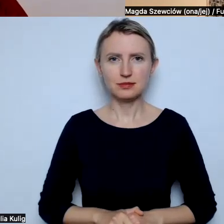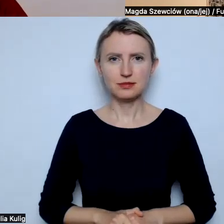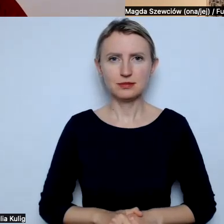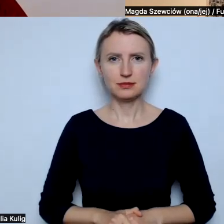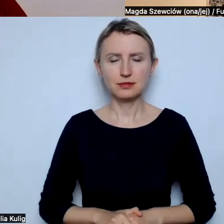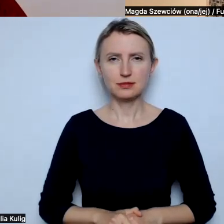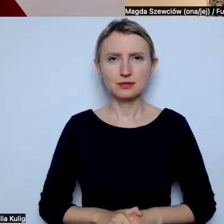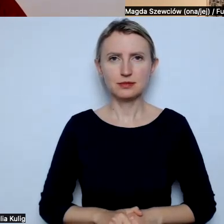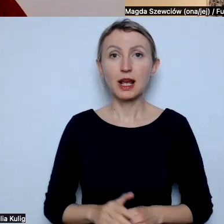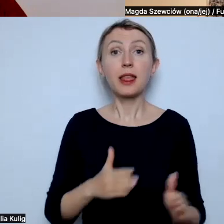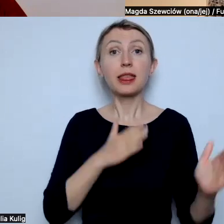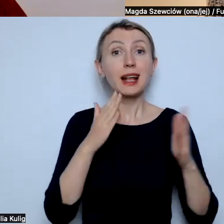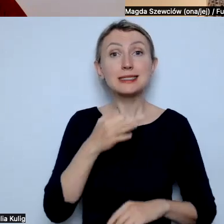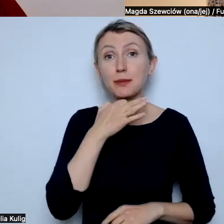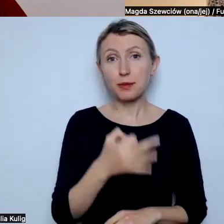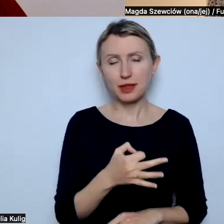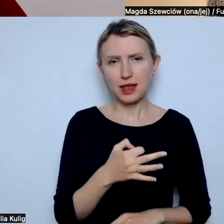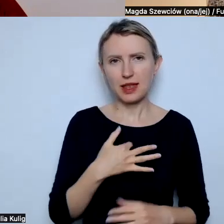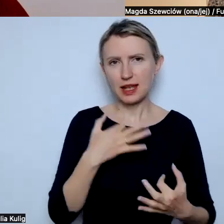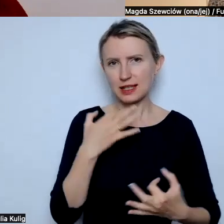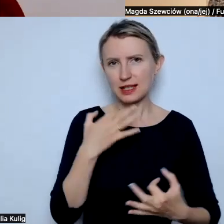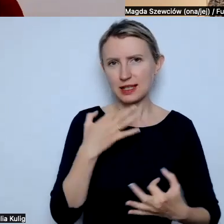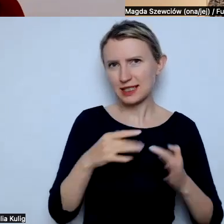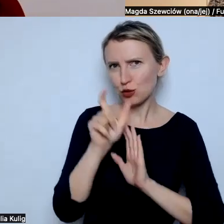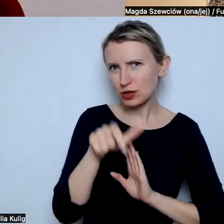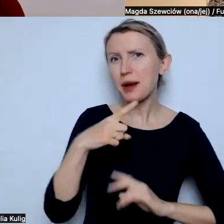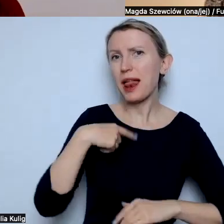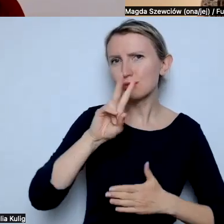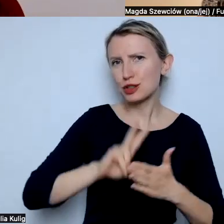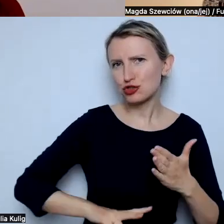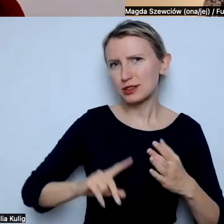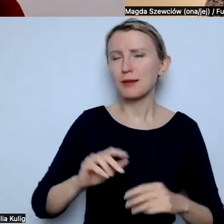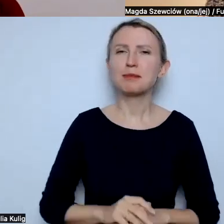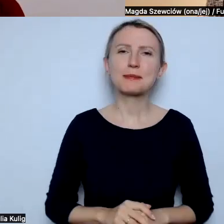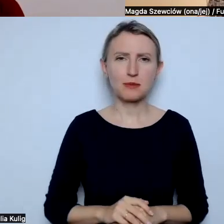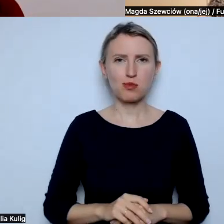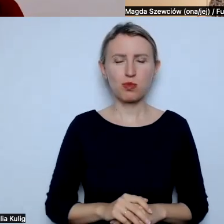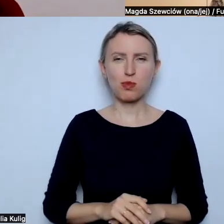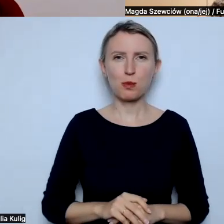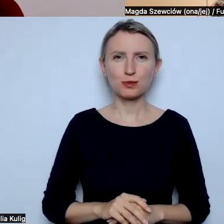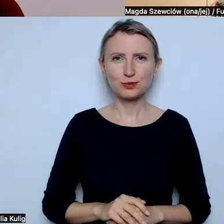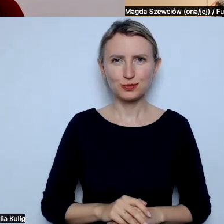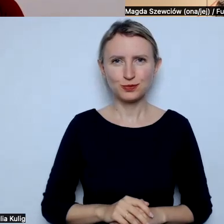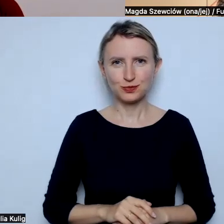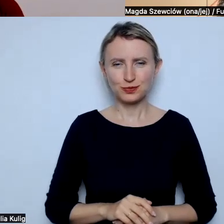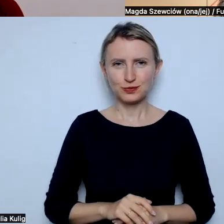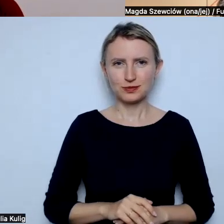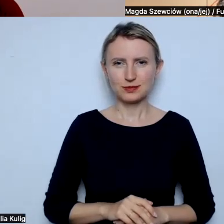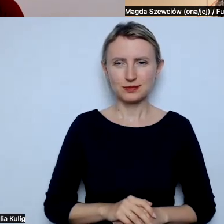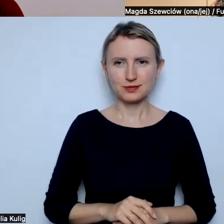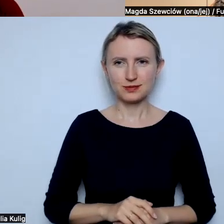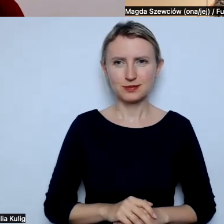Padło kolejne pytanie. Zastanawiam się, czy do Ciebie, ale je przeczytam i może spróbujemy razem jakoś sklecić odpowiedź